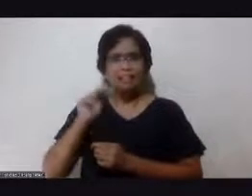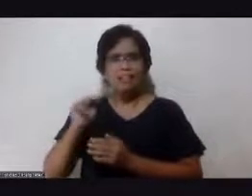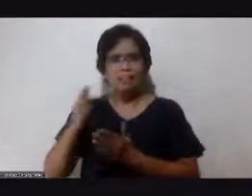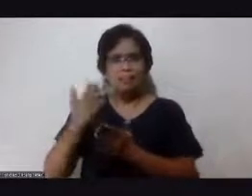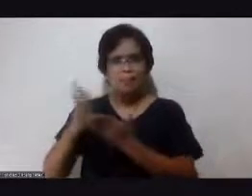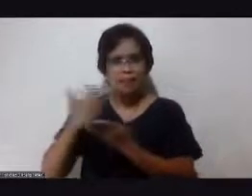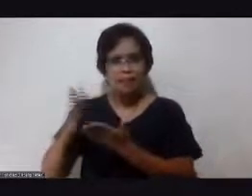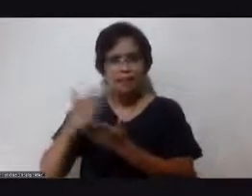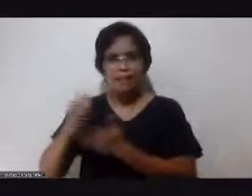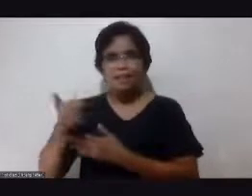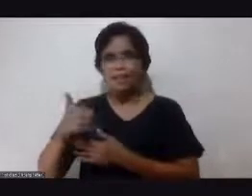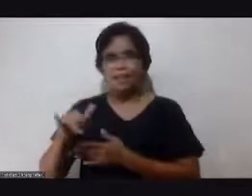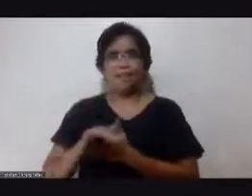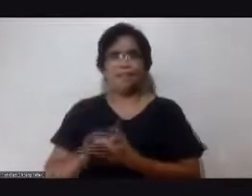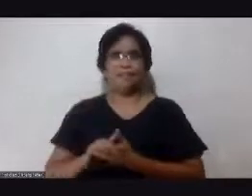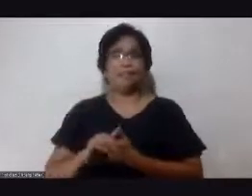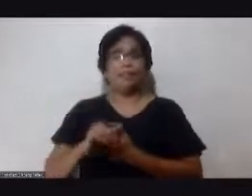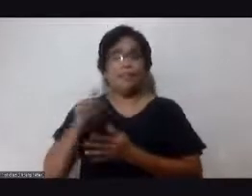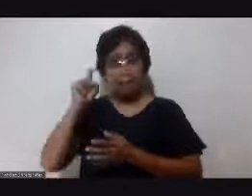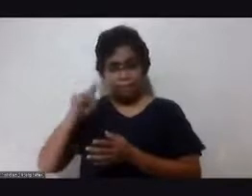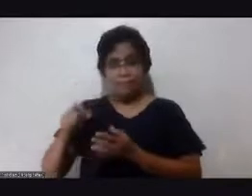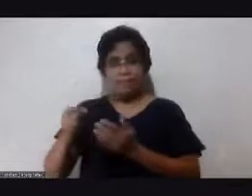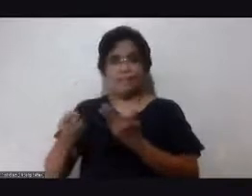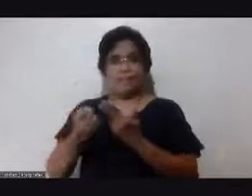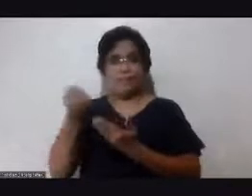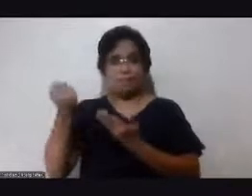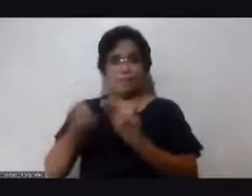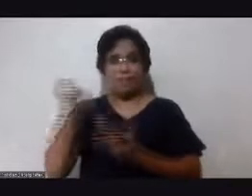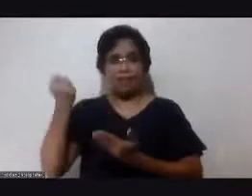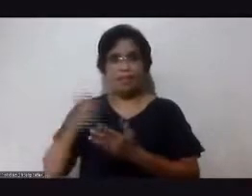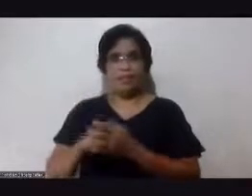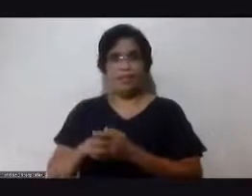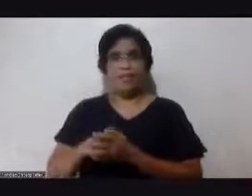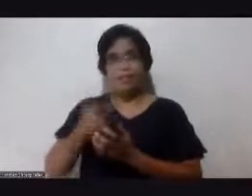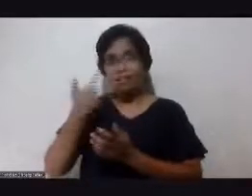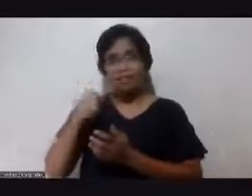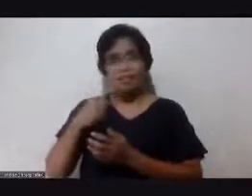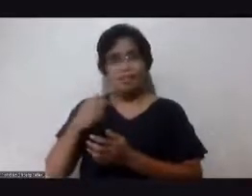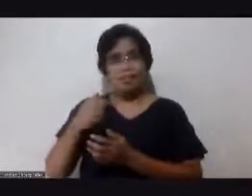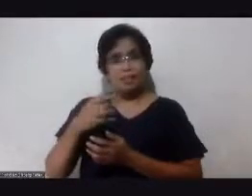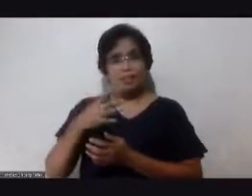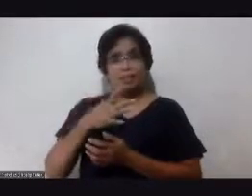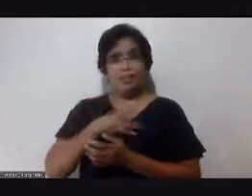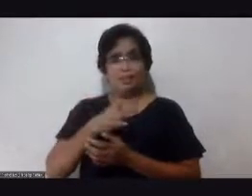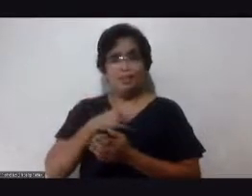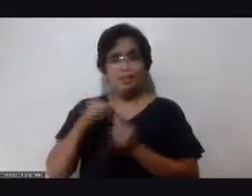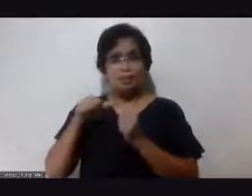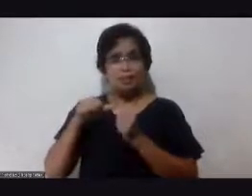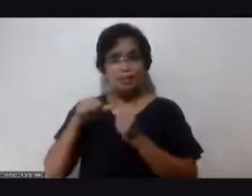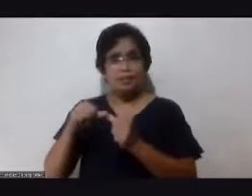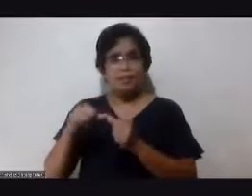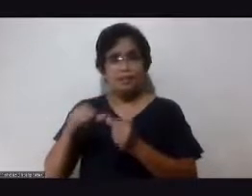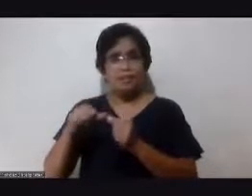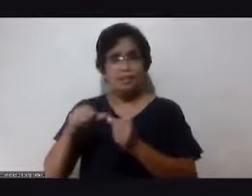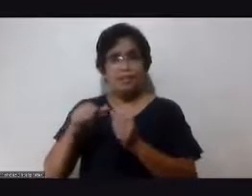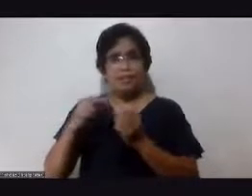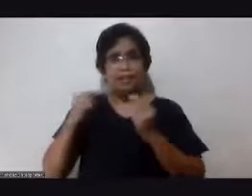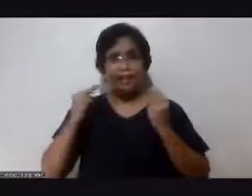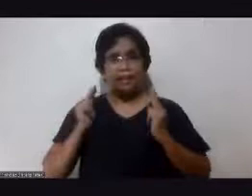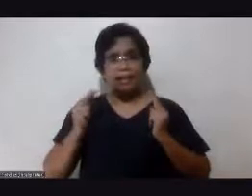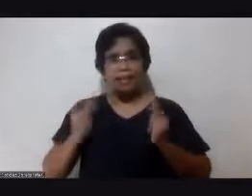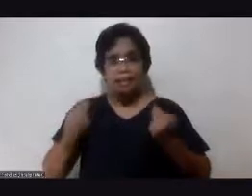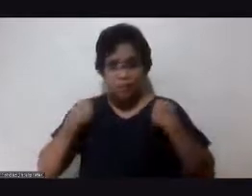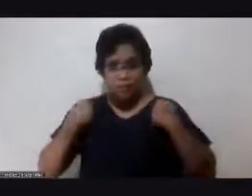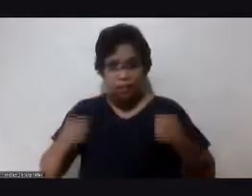ako very simple dapat kasi gusto natin sustainable brother yung health natin yung gusto